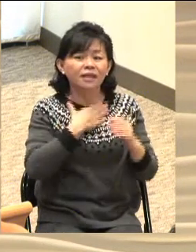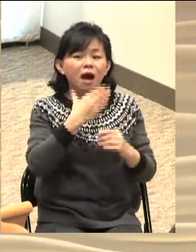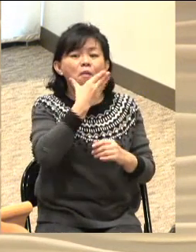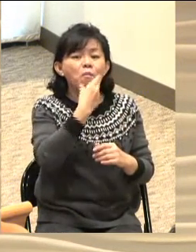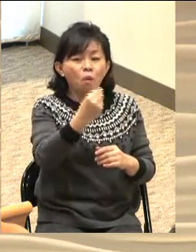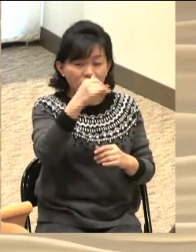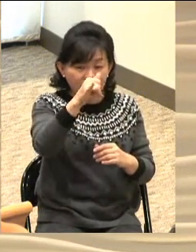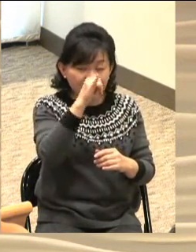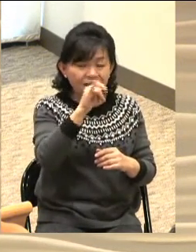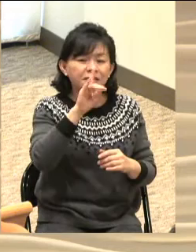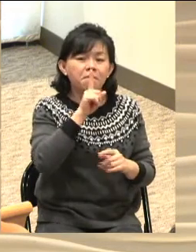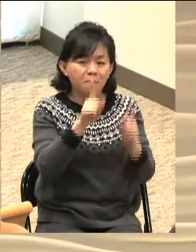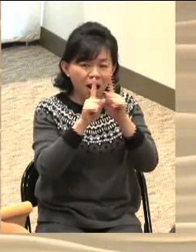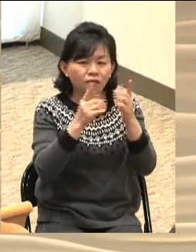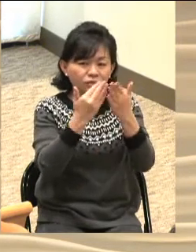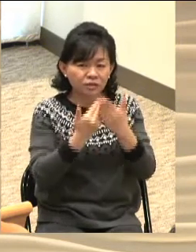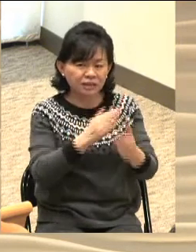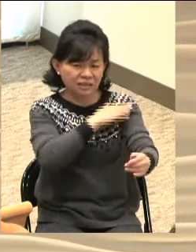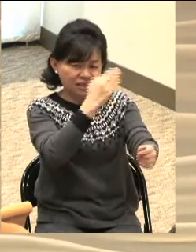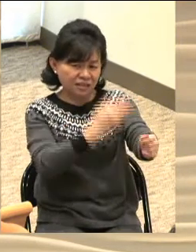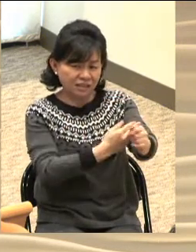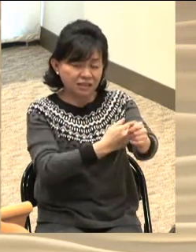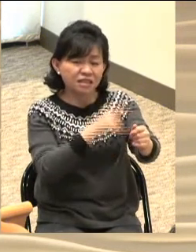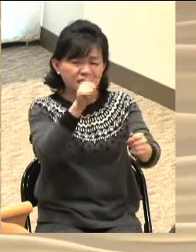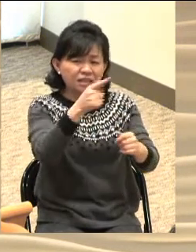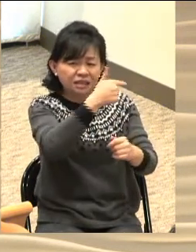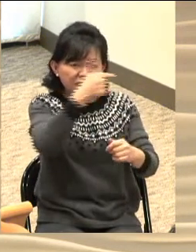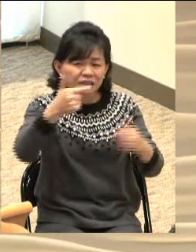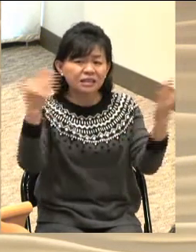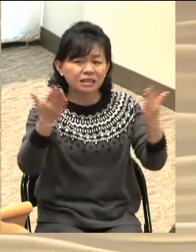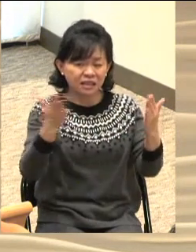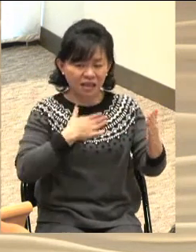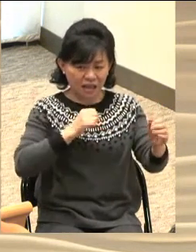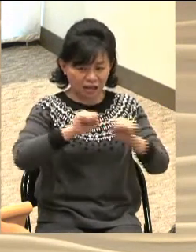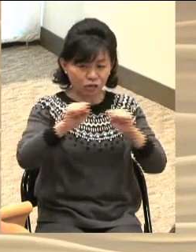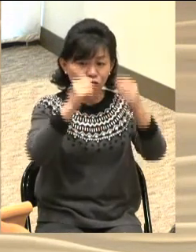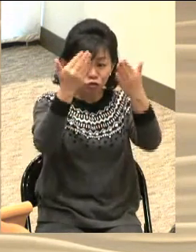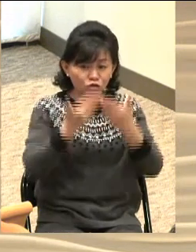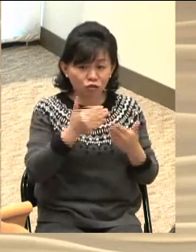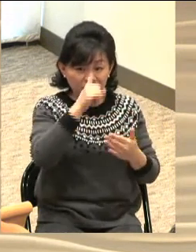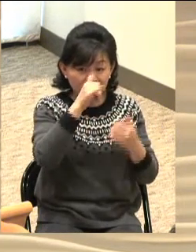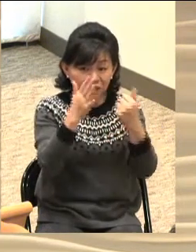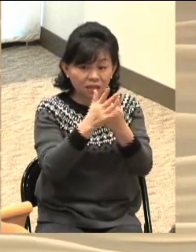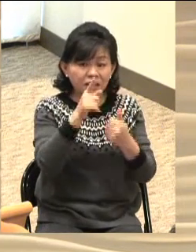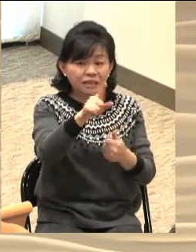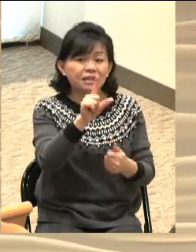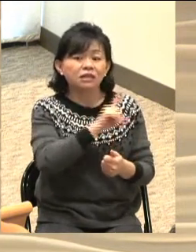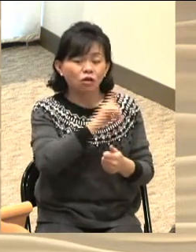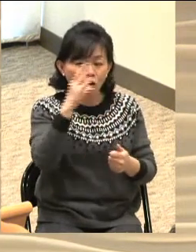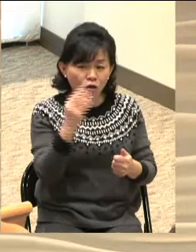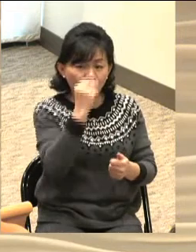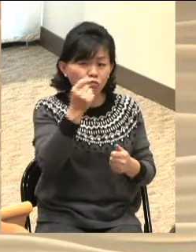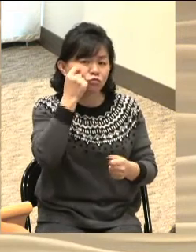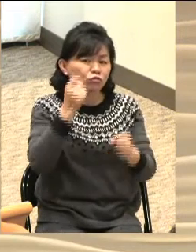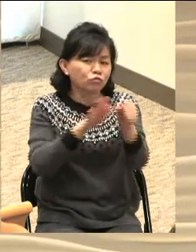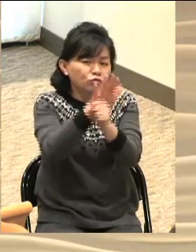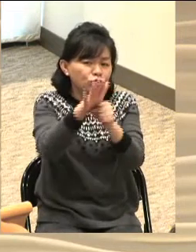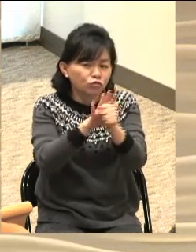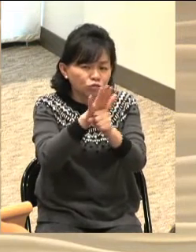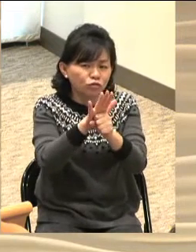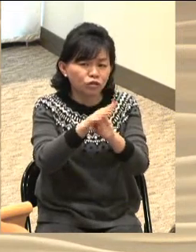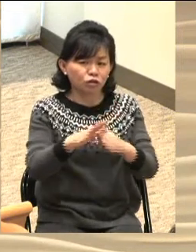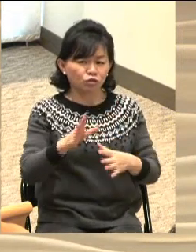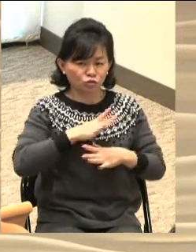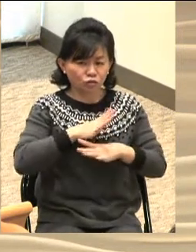있다 일컬으리로다 능하시니가 큰일을 내게 행하셨으니 그 이름이 거룩하시며 극률하심이